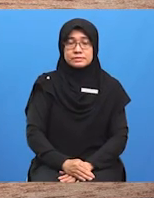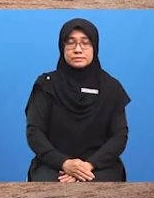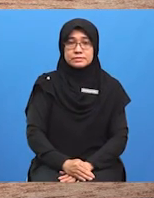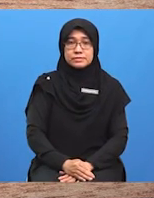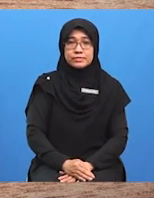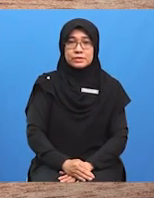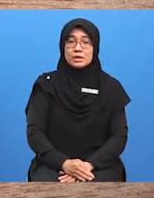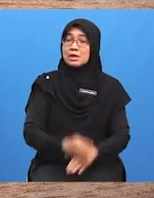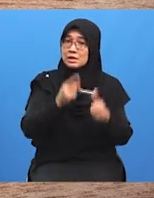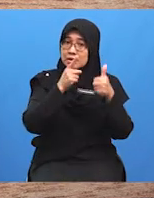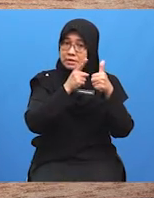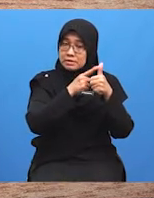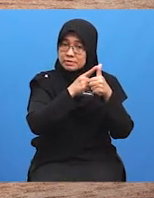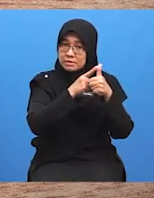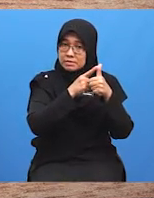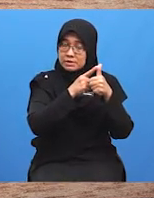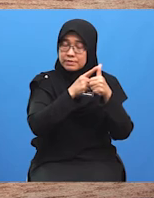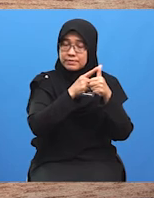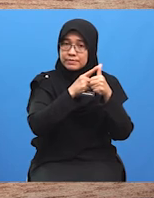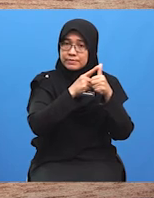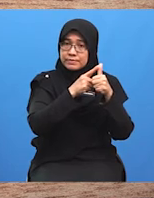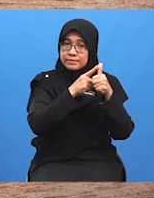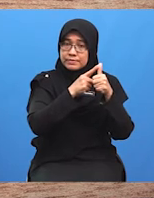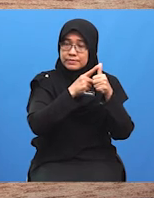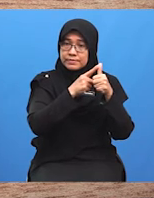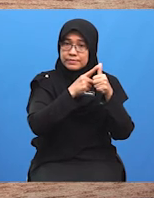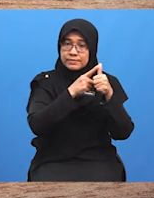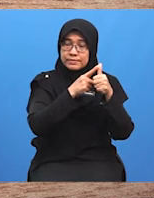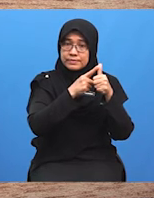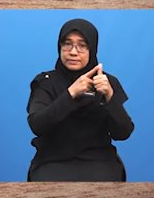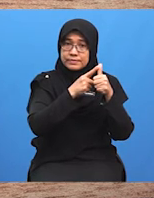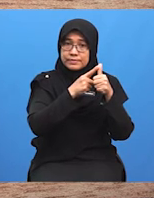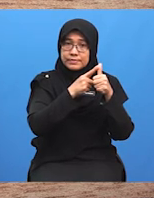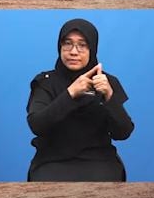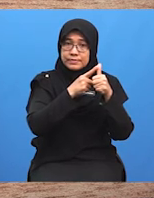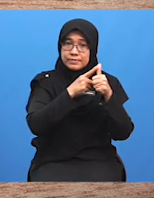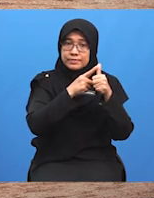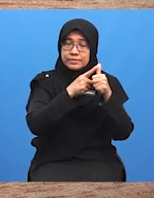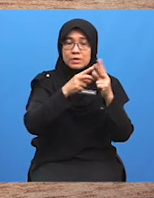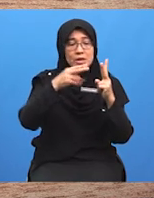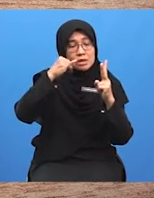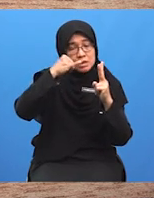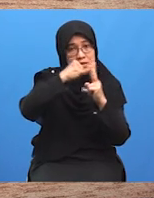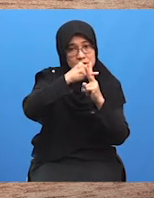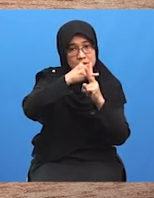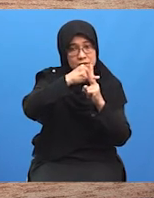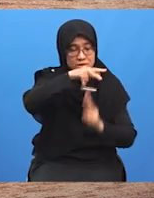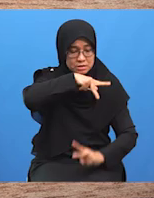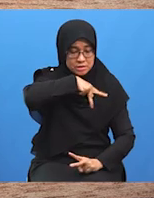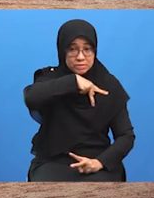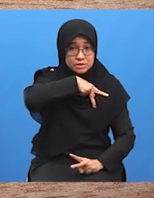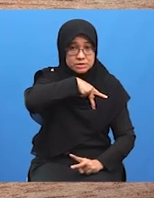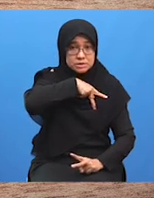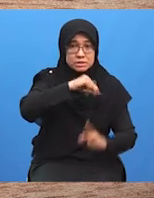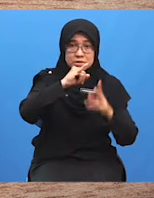Tahap-tahap perundingan dapat kita lihat seperti berikut Yang pertama, intrapersonal Yang